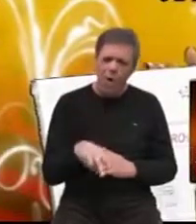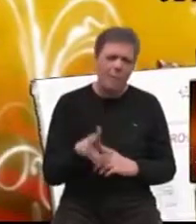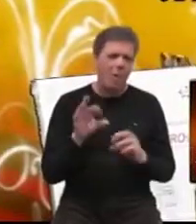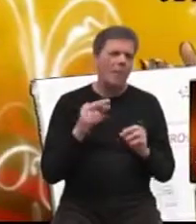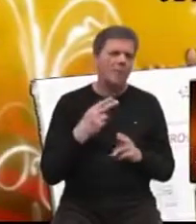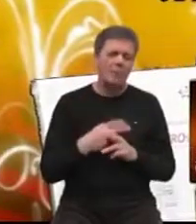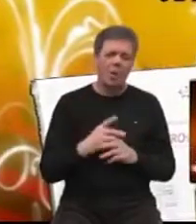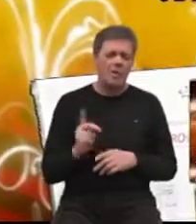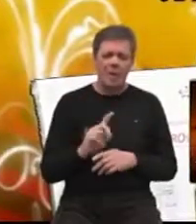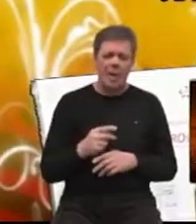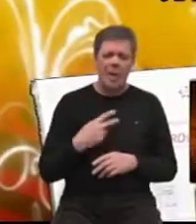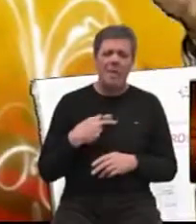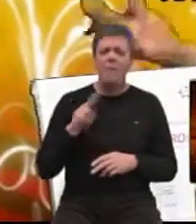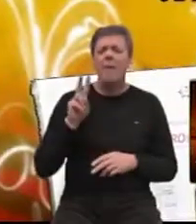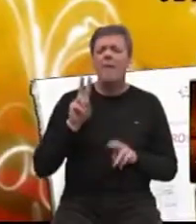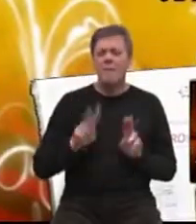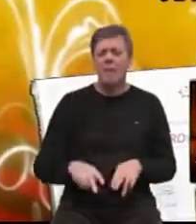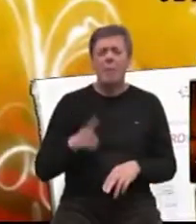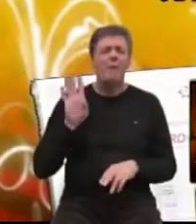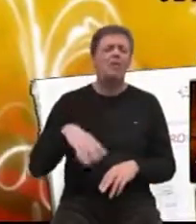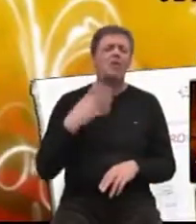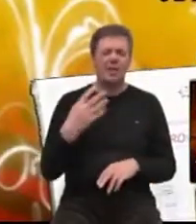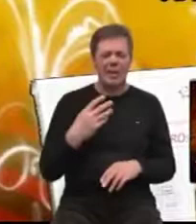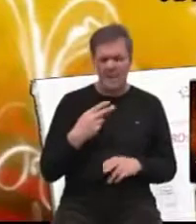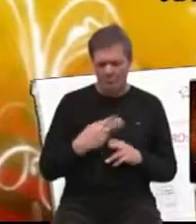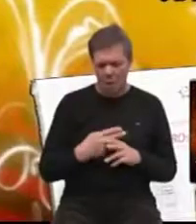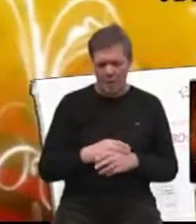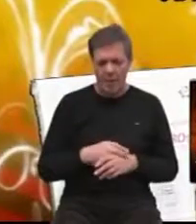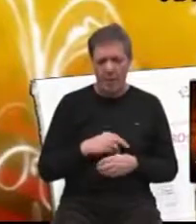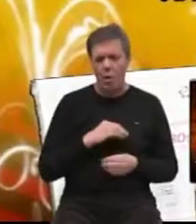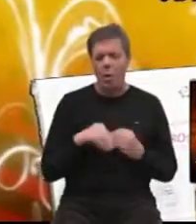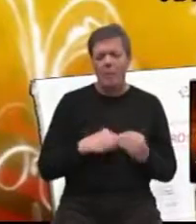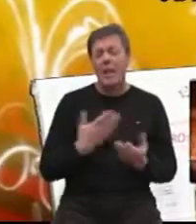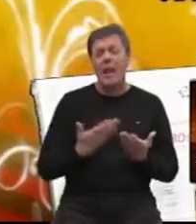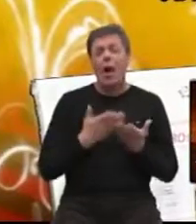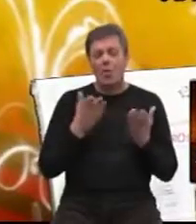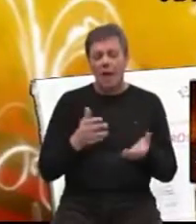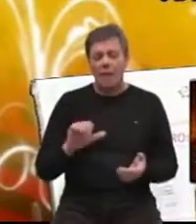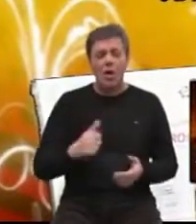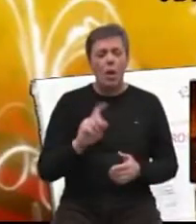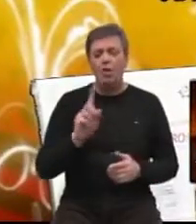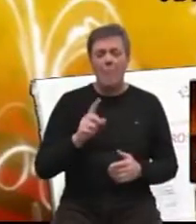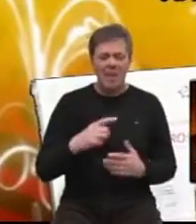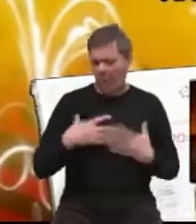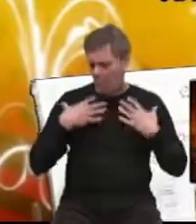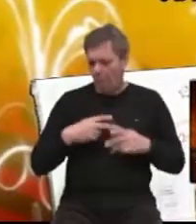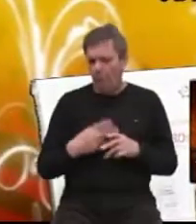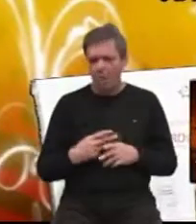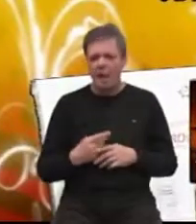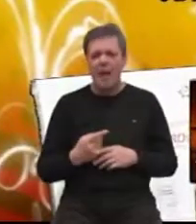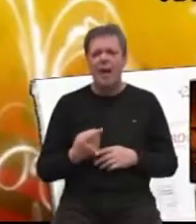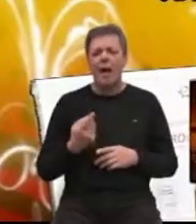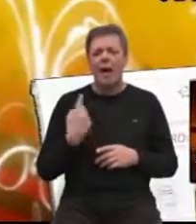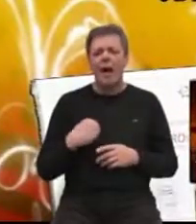10 bolesnih. Ne, imamo već 40 bolesnih. Jer obitelj kao takva, ona još nije organski bolesna, ali ona